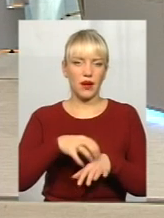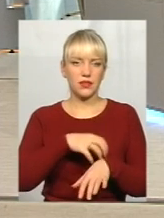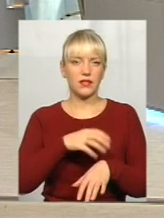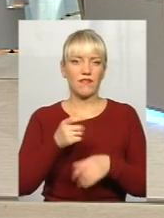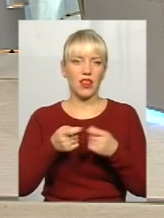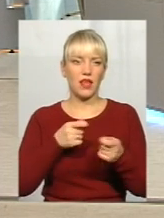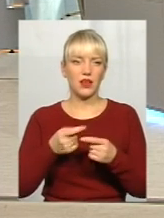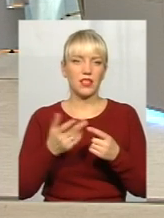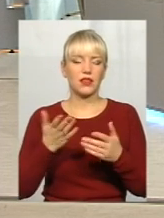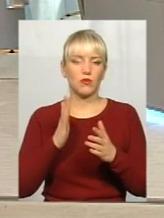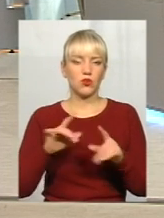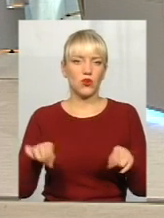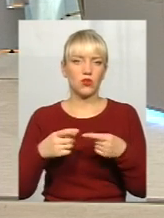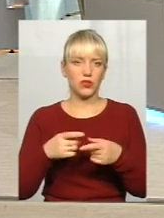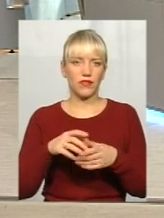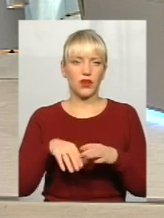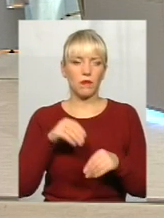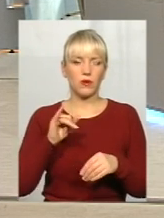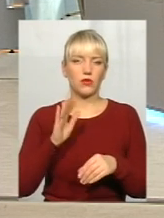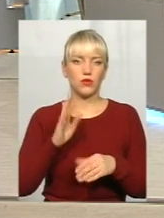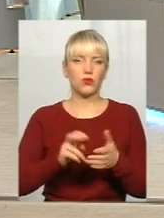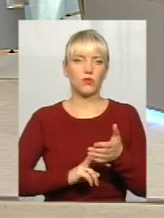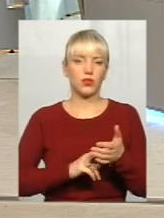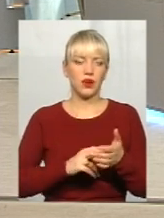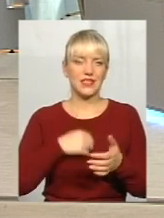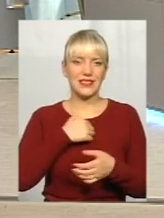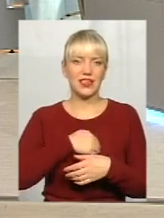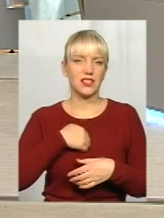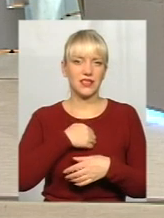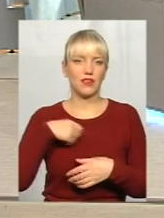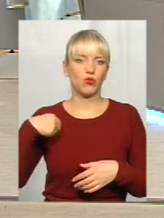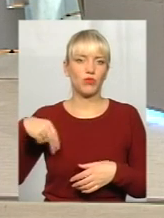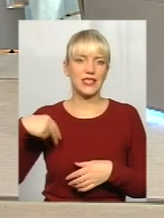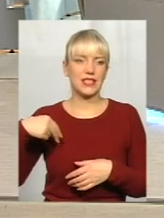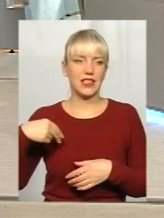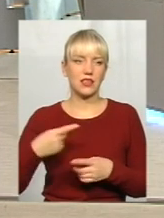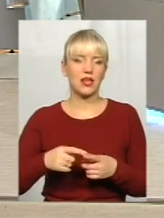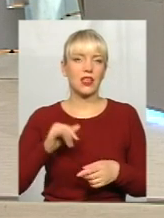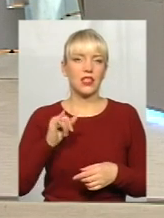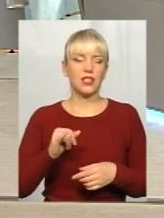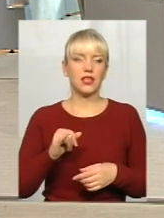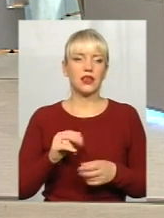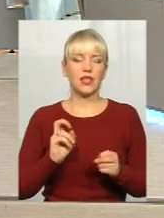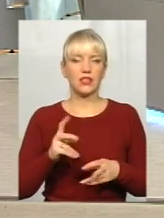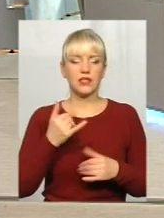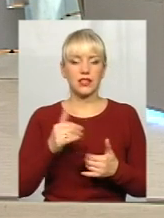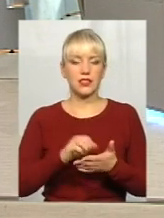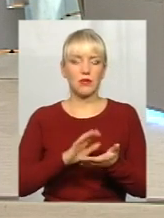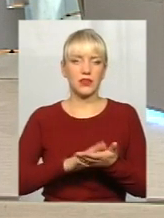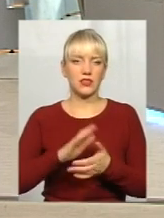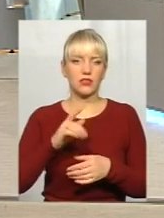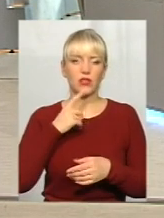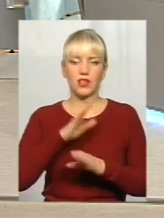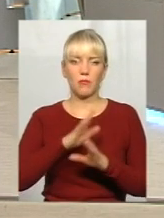будуть боятися тільки одного – гніву прем'єра чи президента, тому що вище президента. Розумієте, тому що, так як сьогодні записано, це ж не тільки